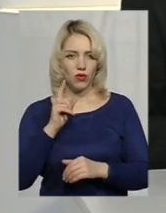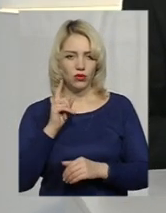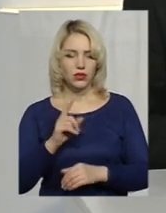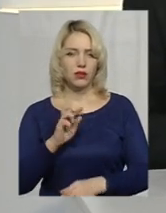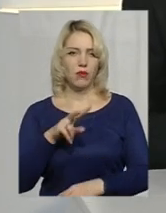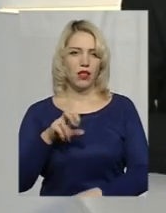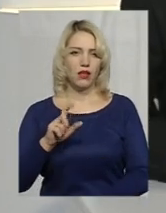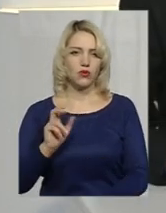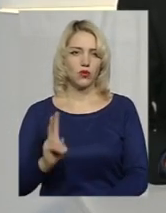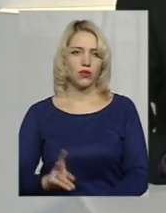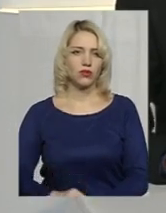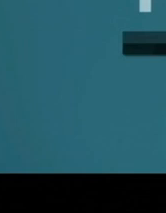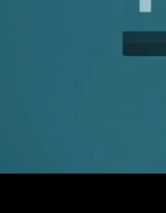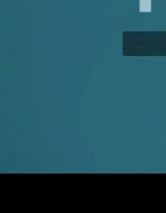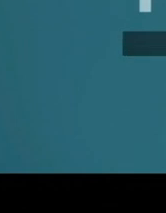послухаємо.